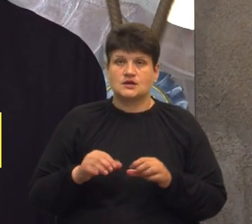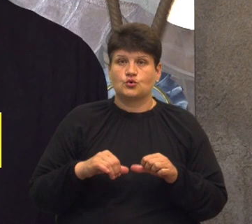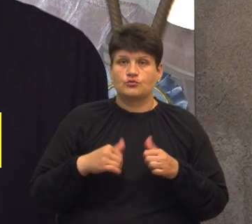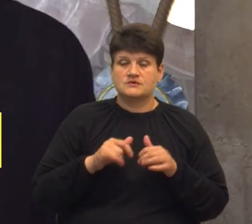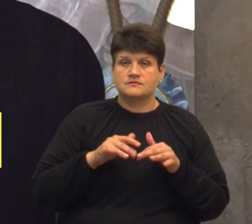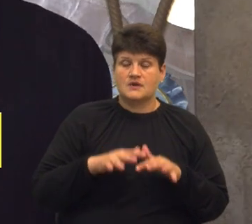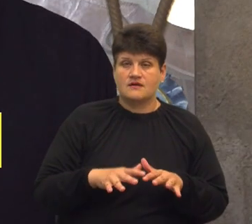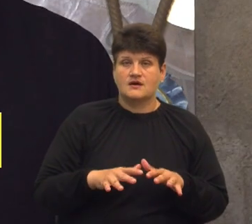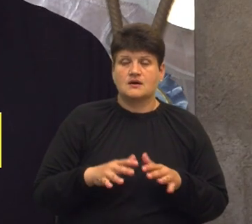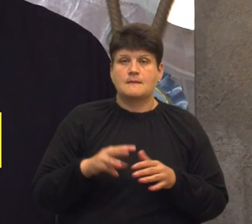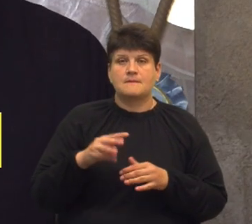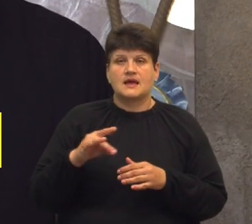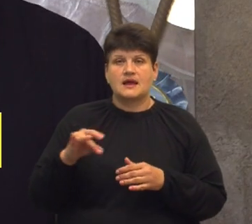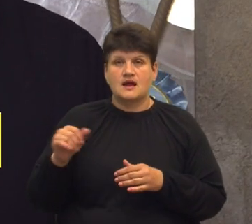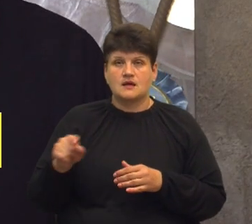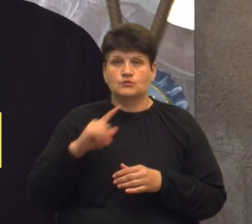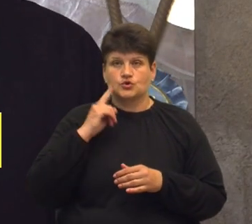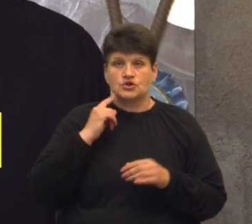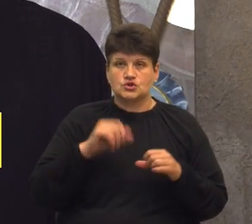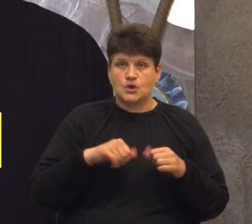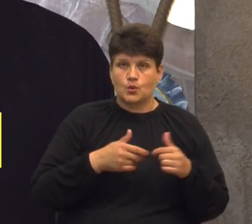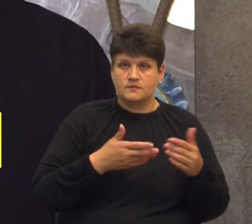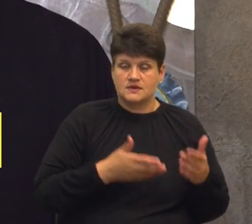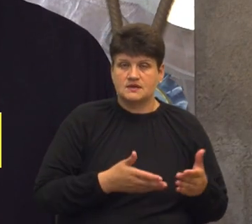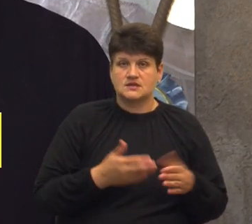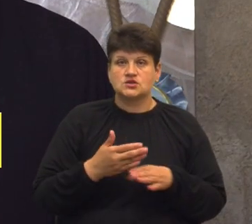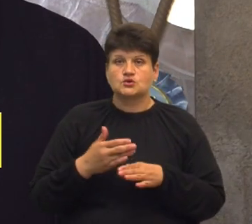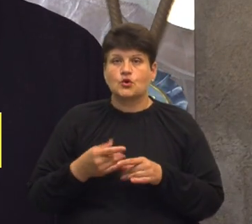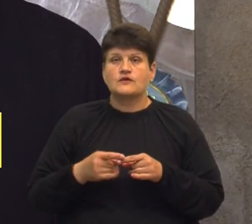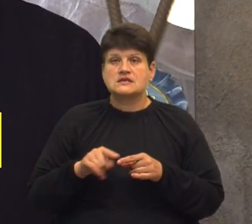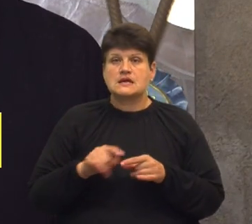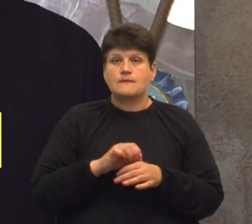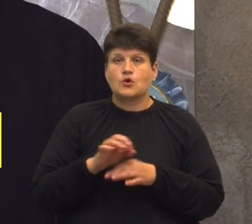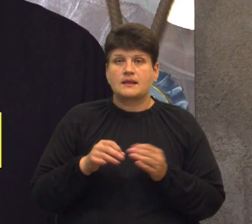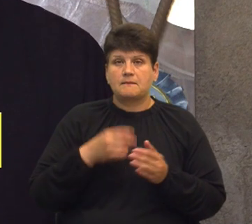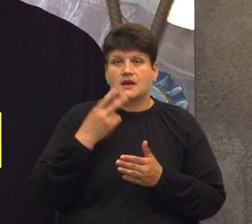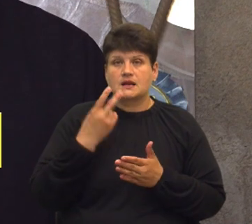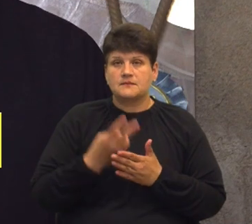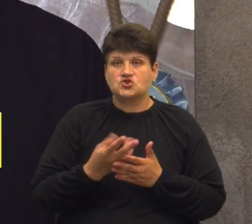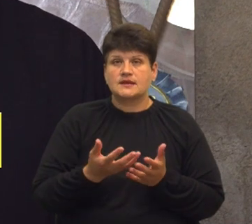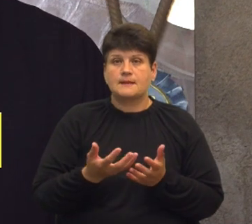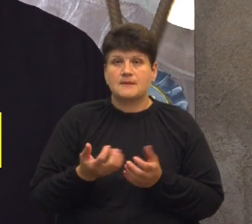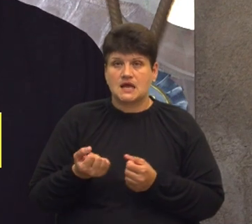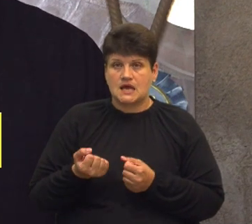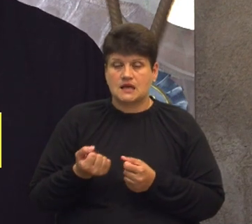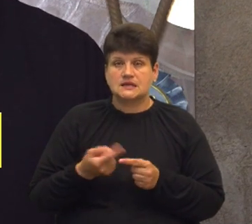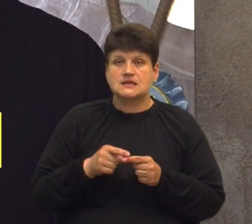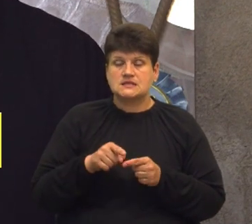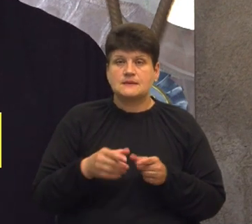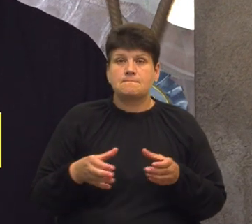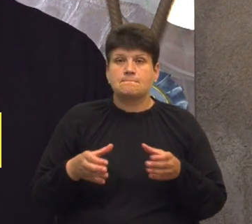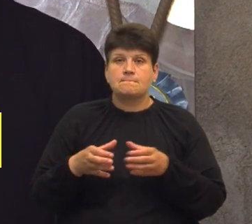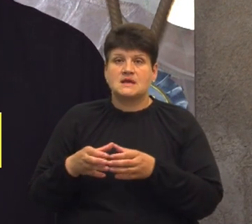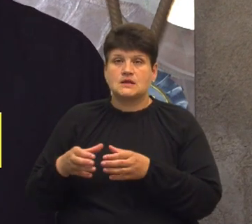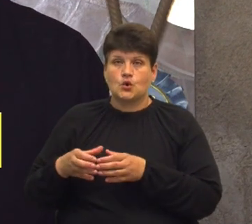молодіжна комісія. Частково цей проєкт передбачає прийняти ці підрозділи, які би